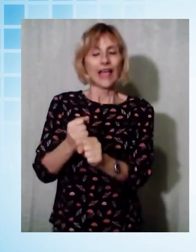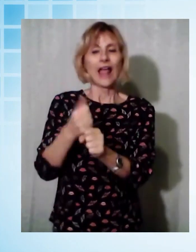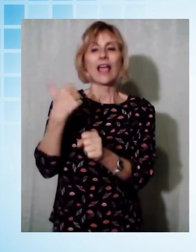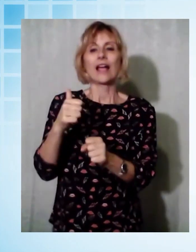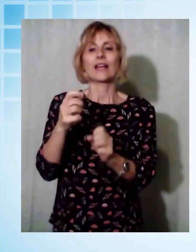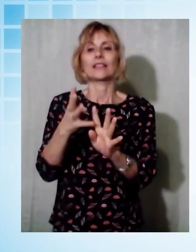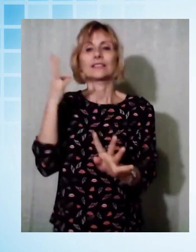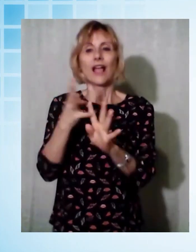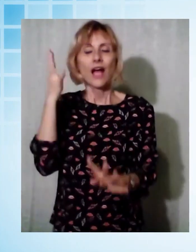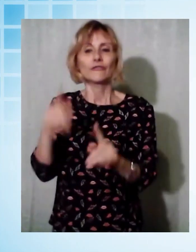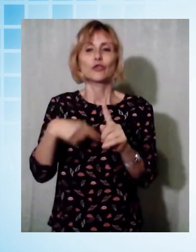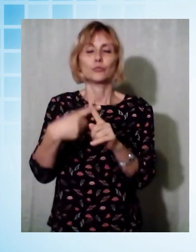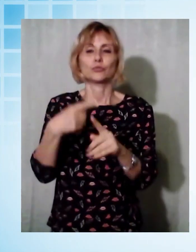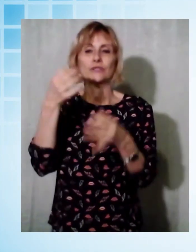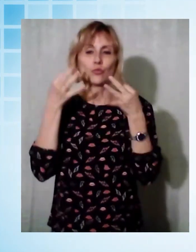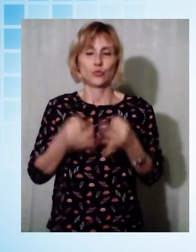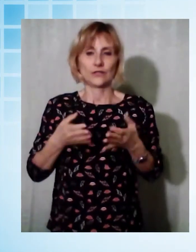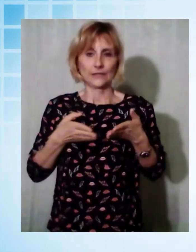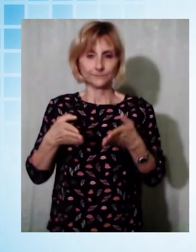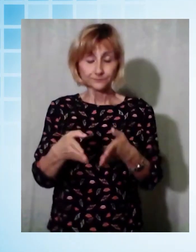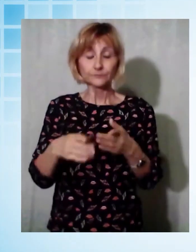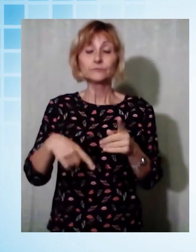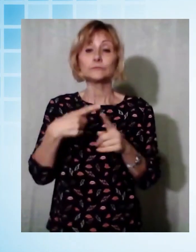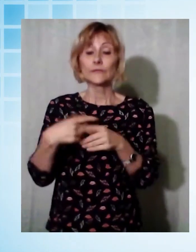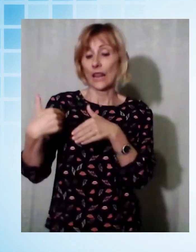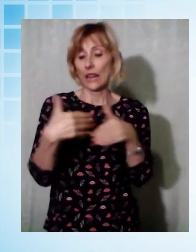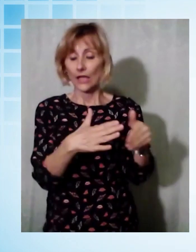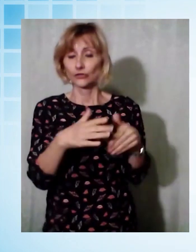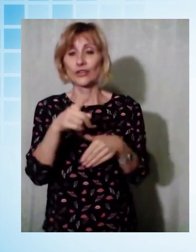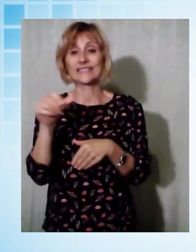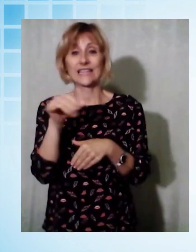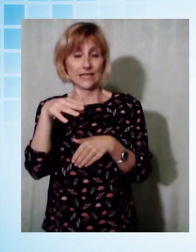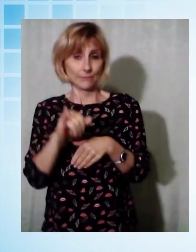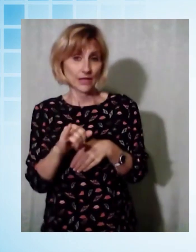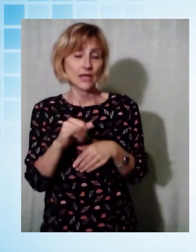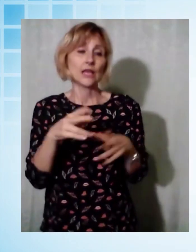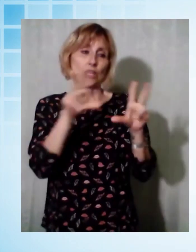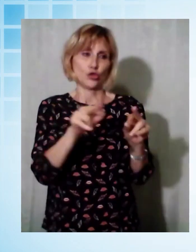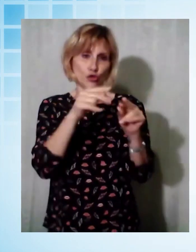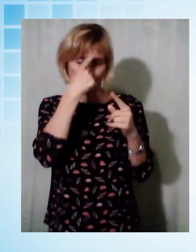sicurezza stradale, mentre lascia all'assessora Simi la delega all'innovazione.